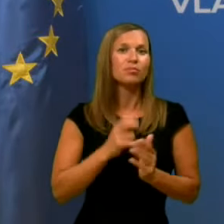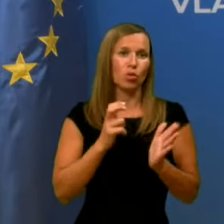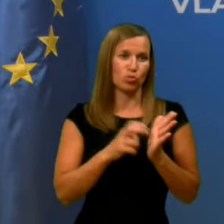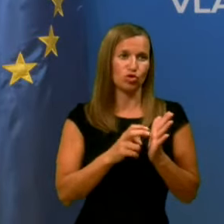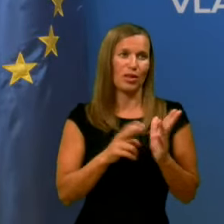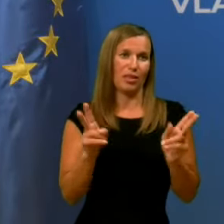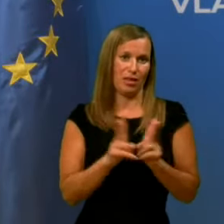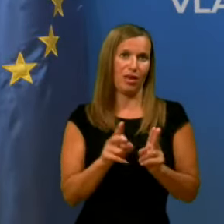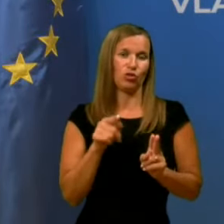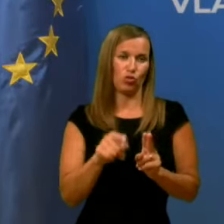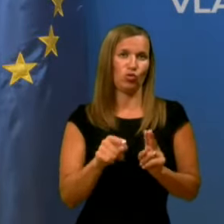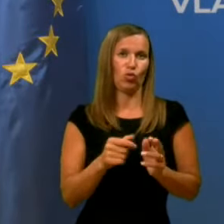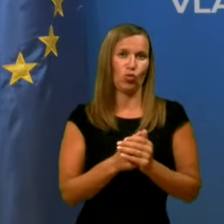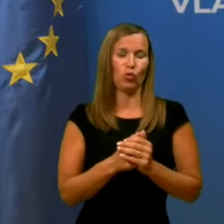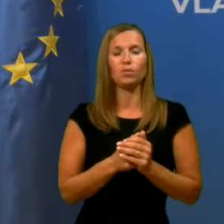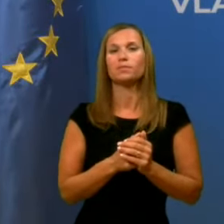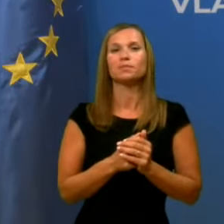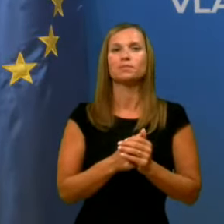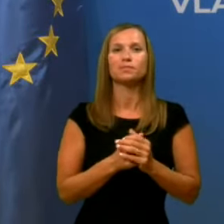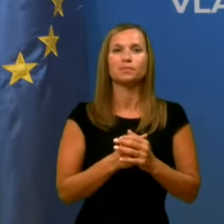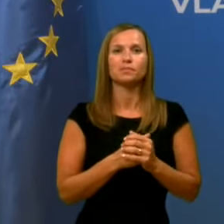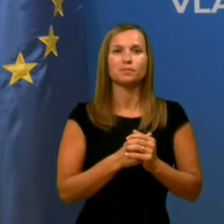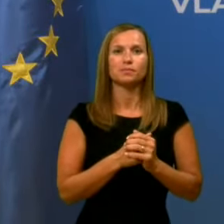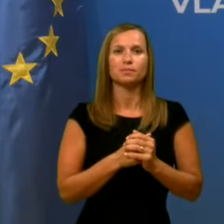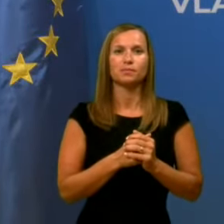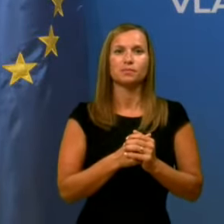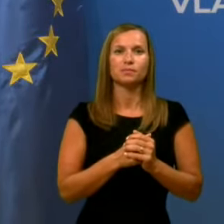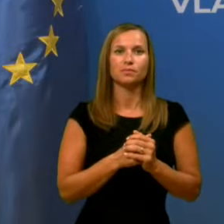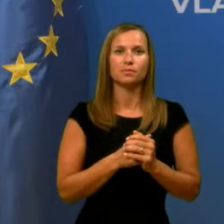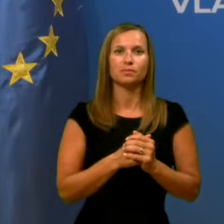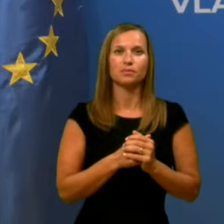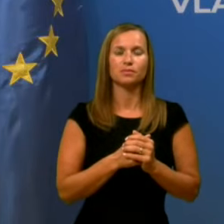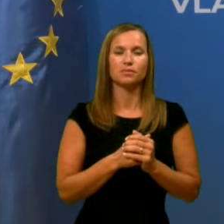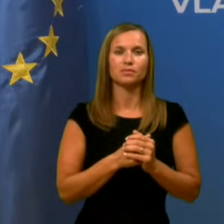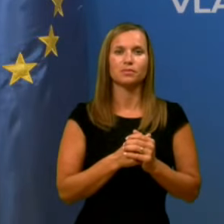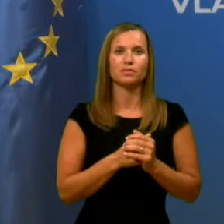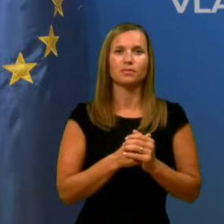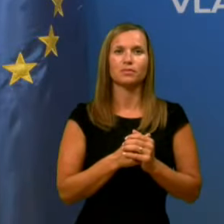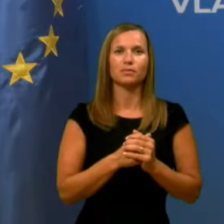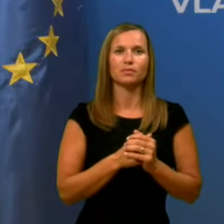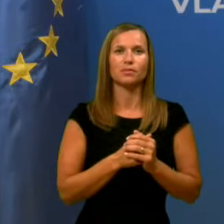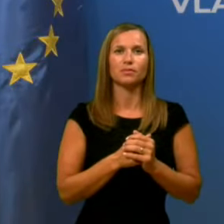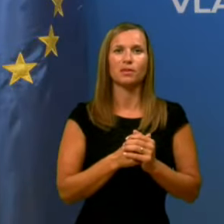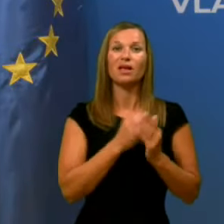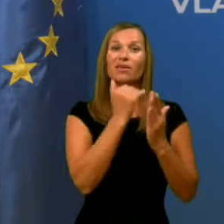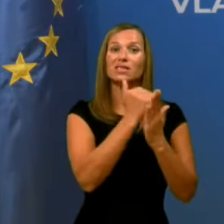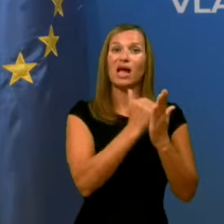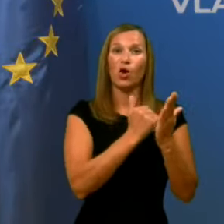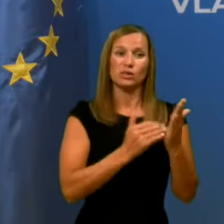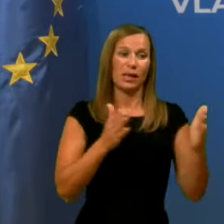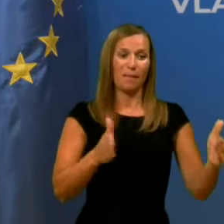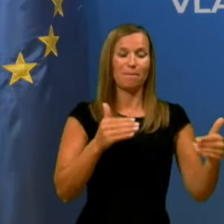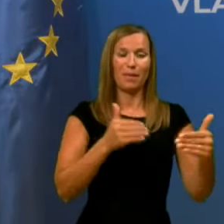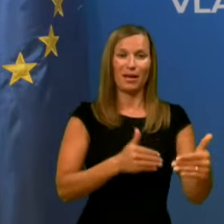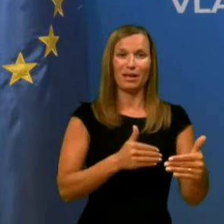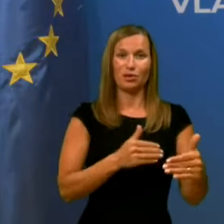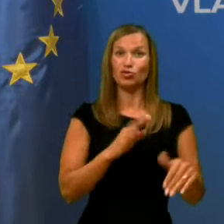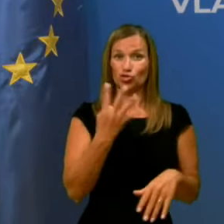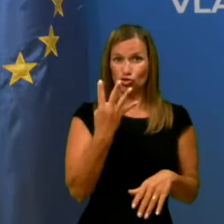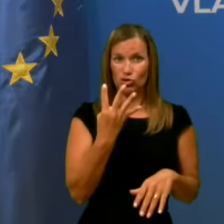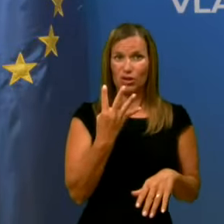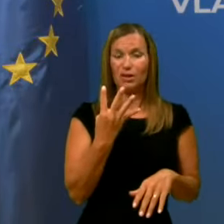še to nakratko pokomentiral, če dovolite. Torej, v zakonskem paketu PKP 4,